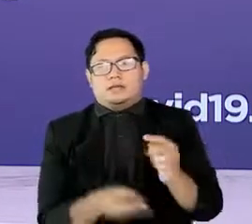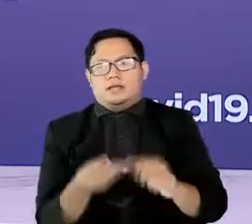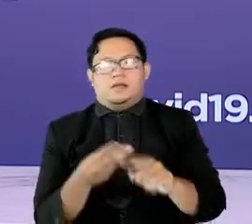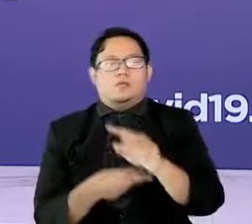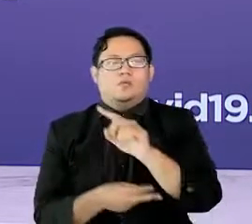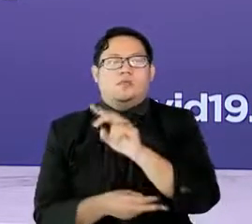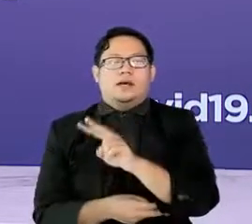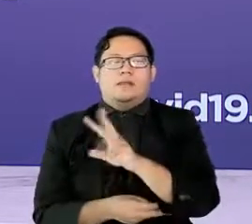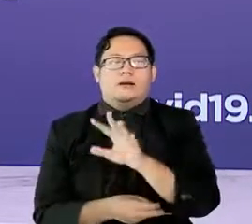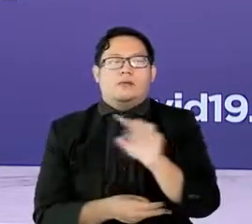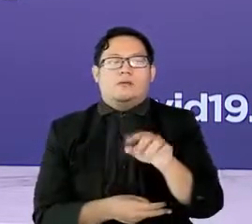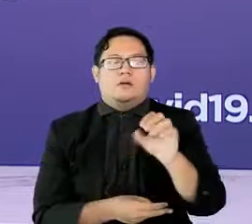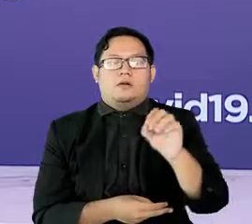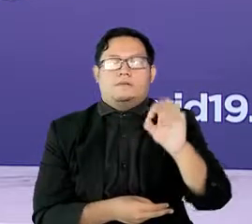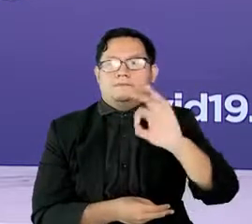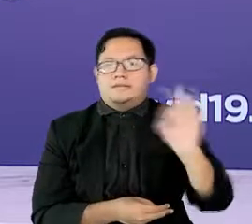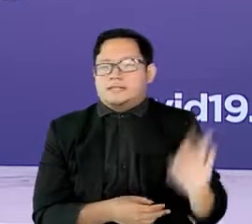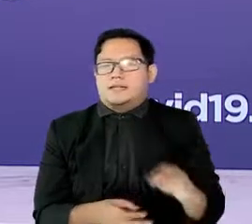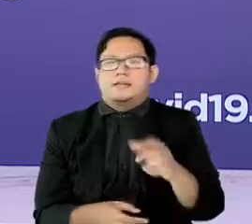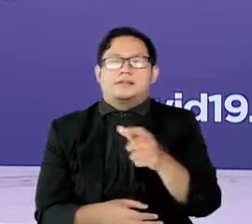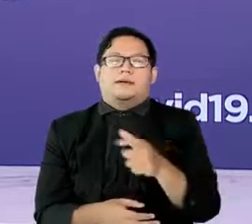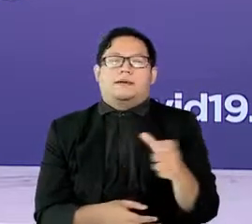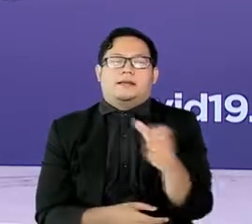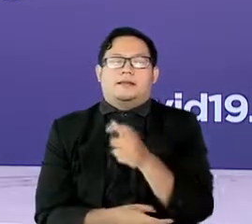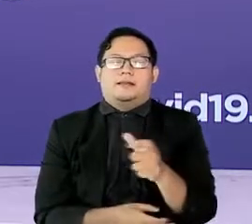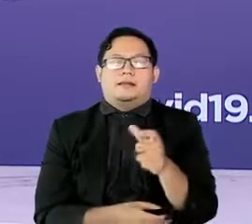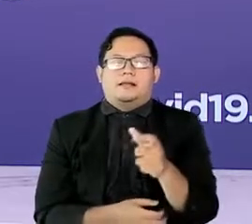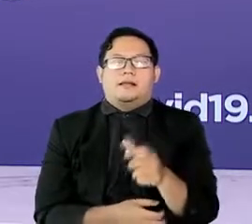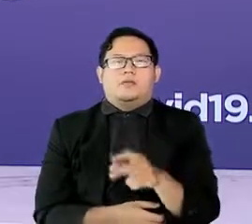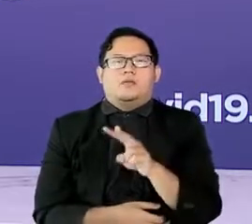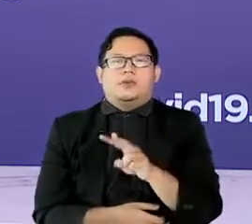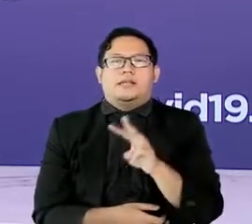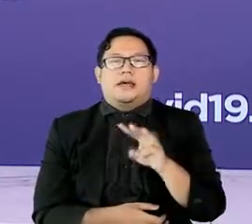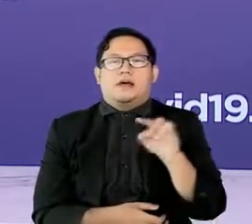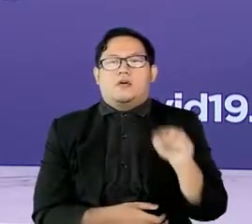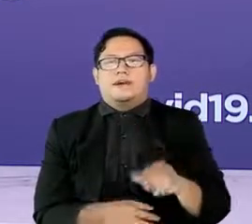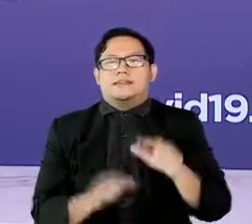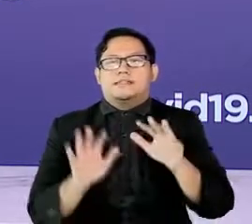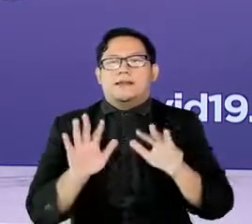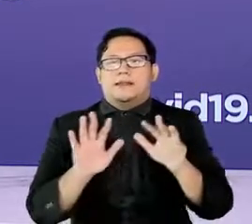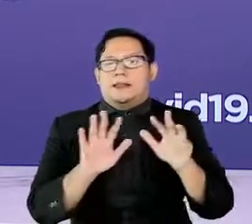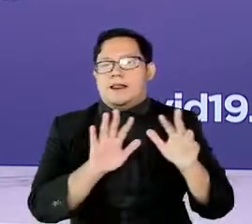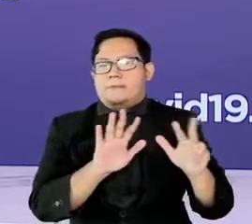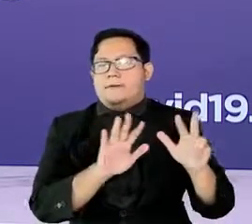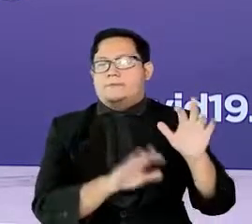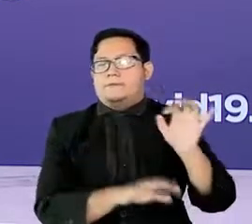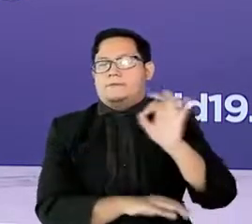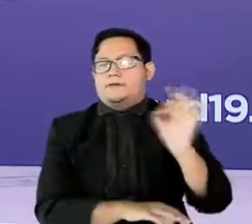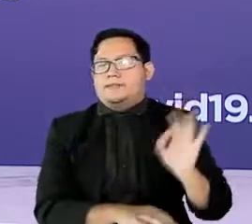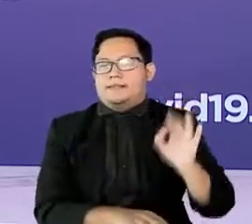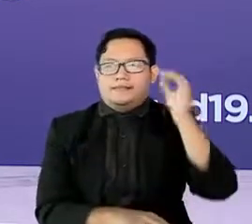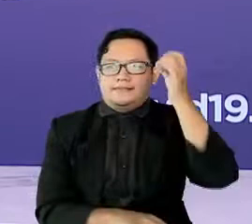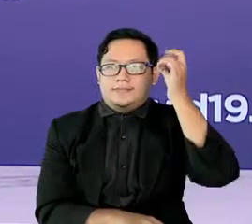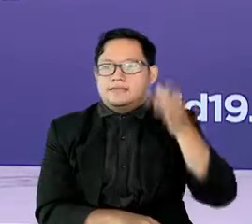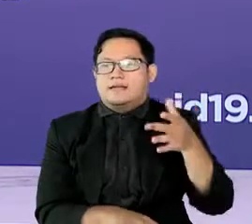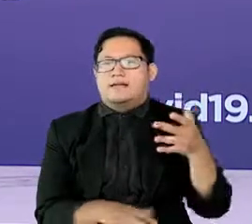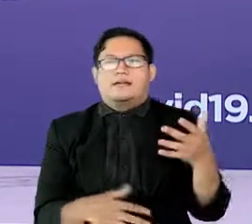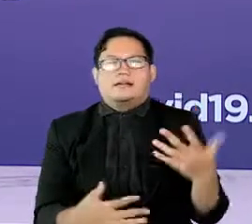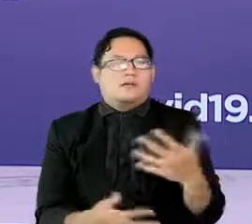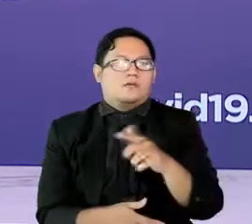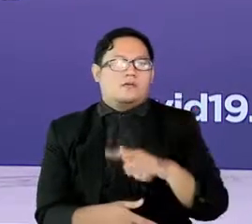,06 persen kecamatan dan 23,98 persen desa atau kelurahan